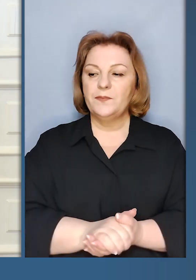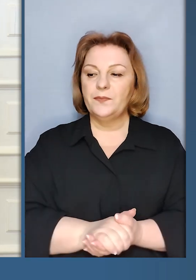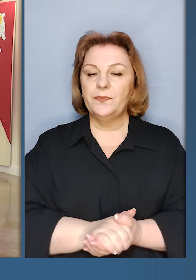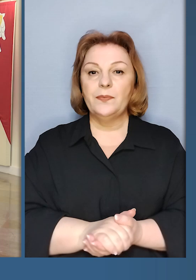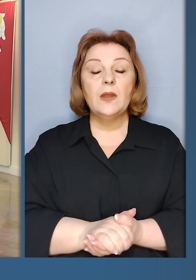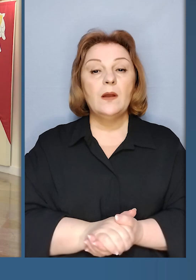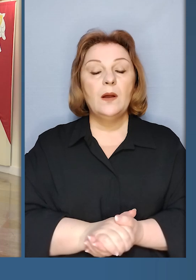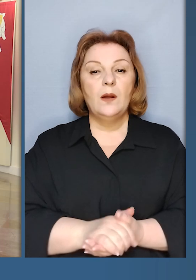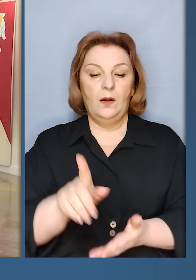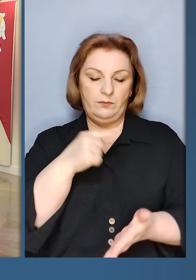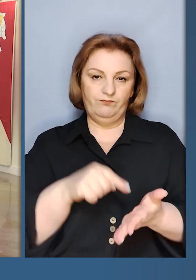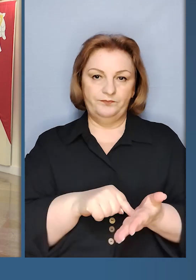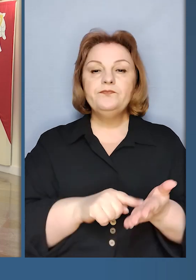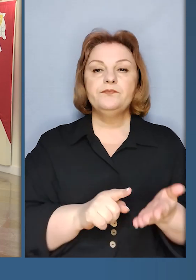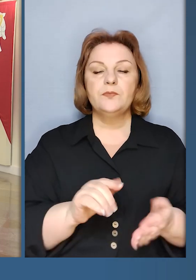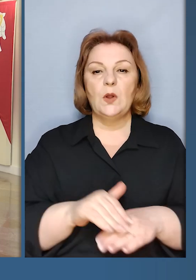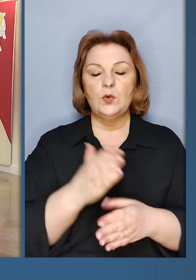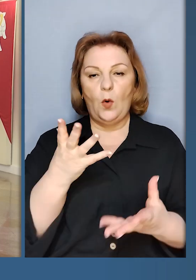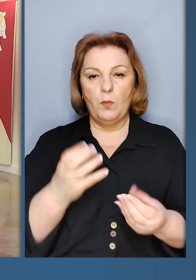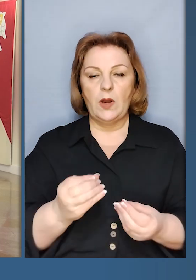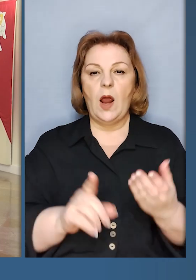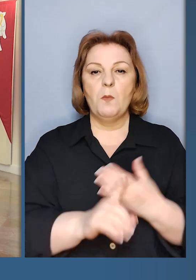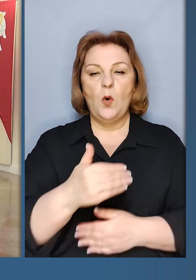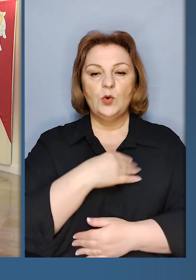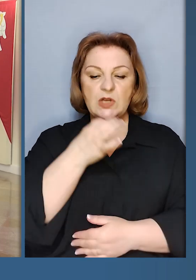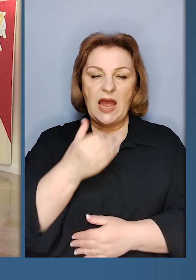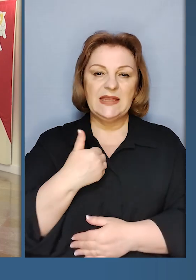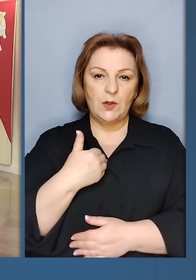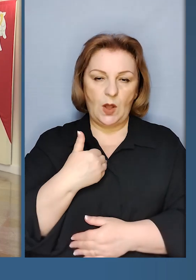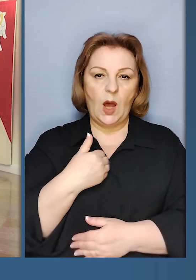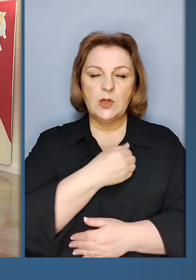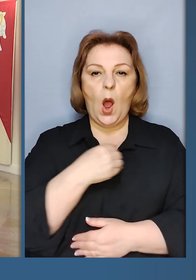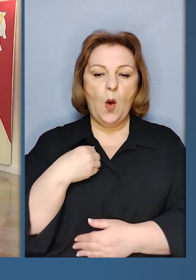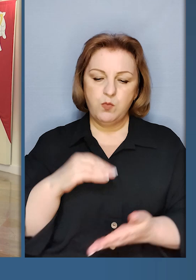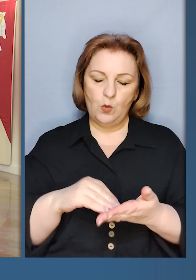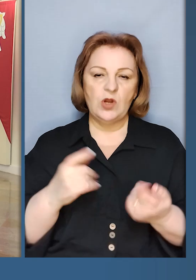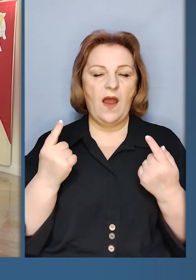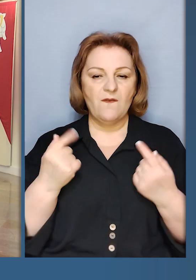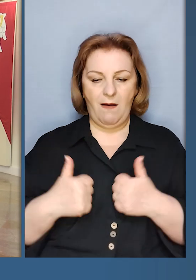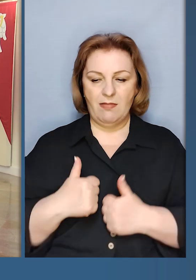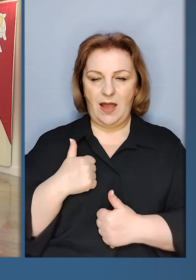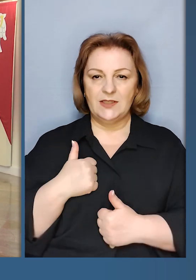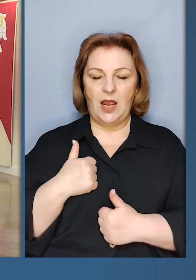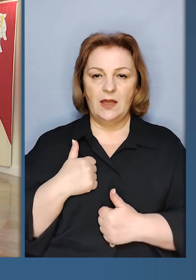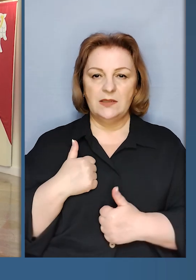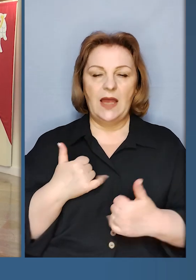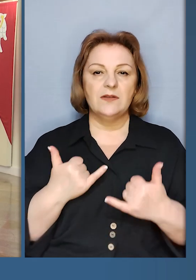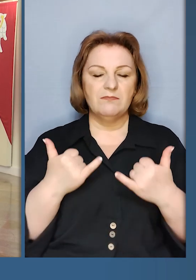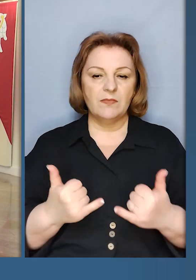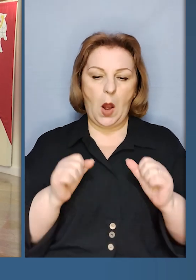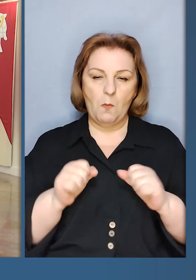Дякую. Добрий день. На початку я хотіла б сказати, що для нас, польських журналістів, це велика честь,